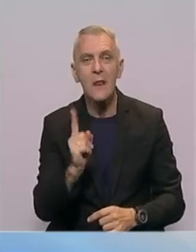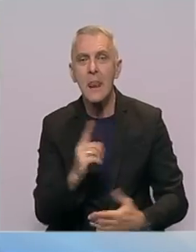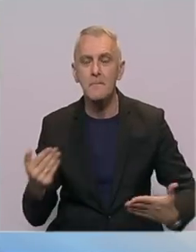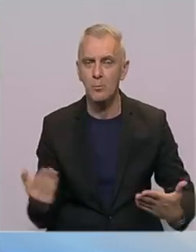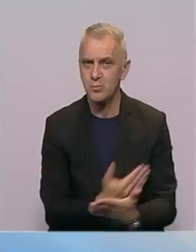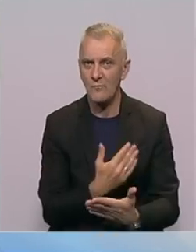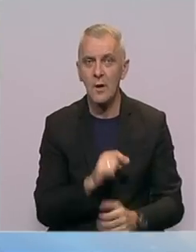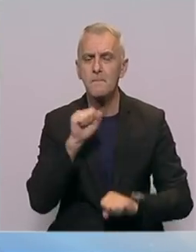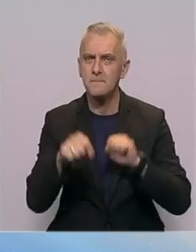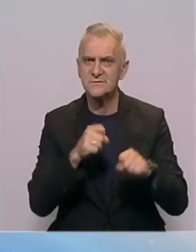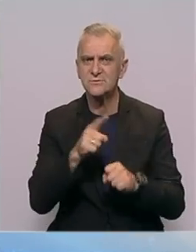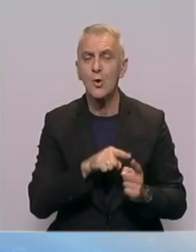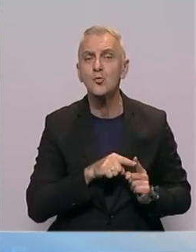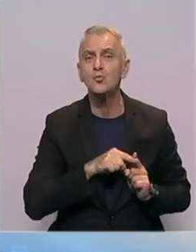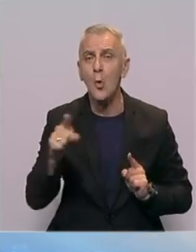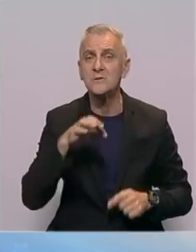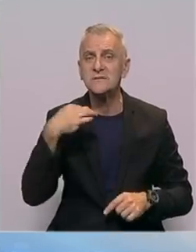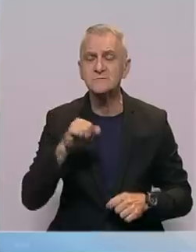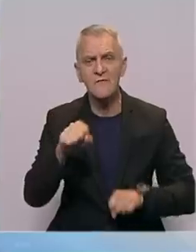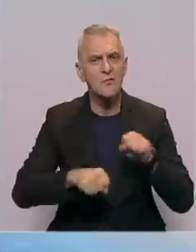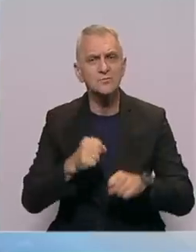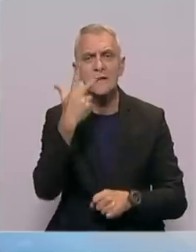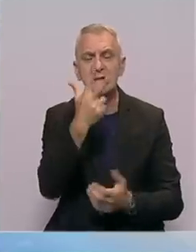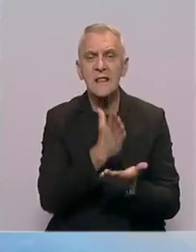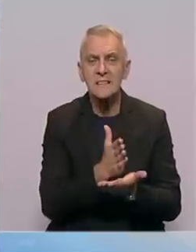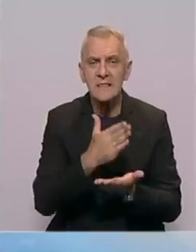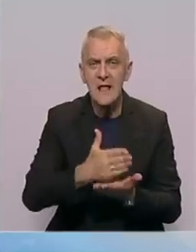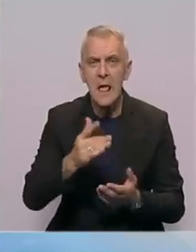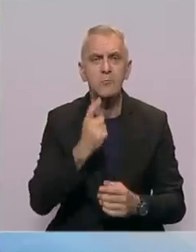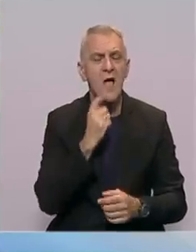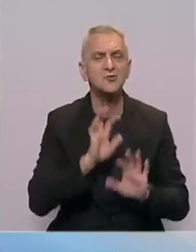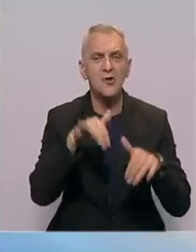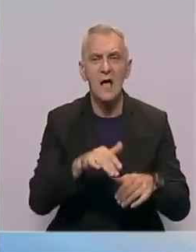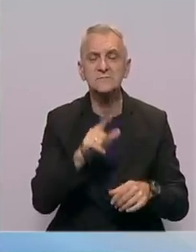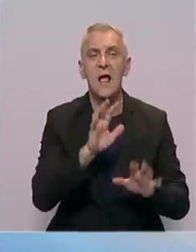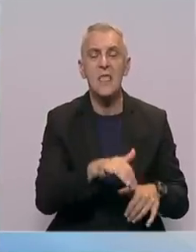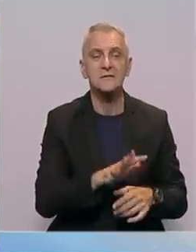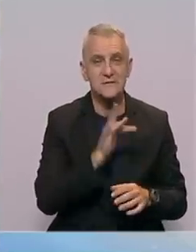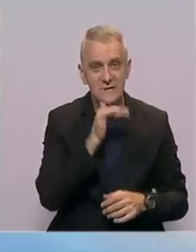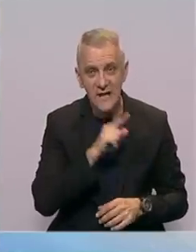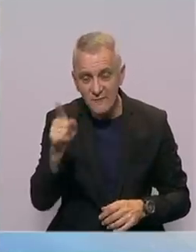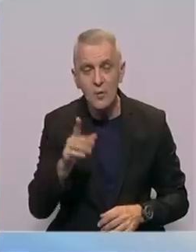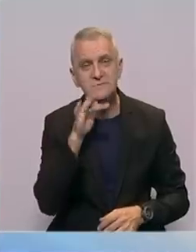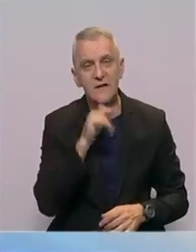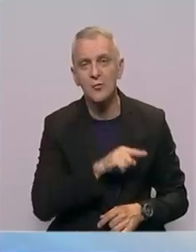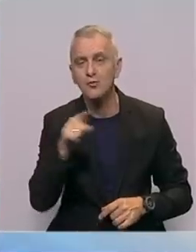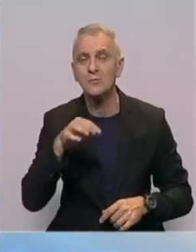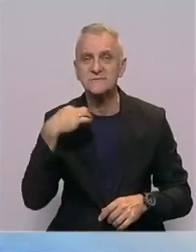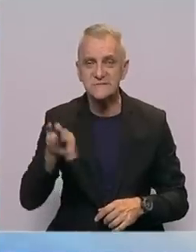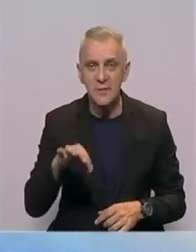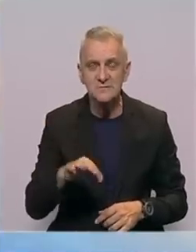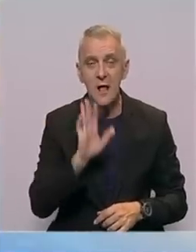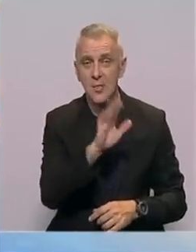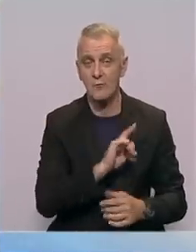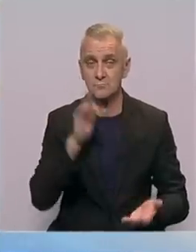Biciklisti će do Srebrenice voziti tri etape Bihać Jajce, Jajce Sarajevo i Sarajevo Srebrenica. Njihov